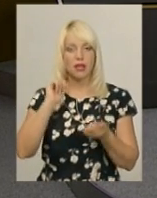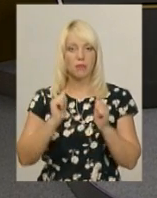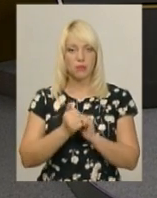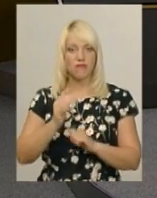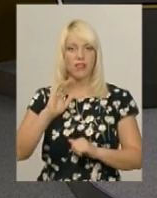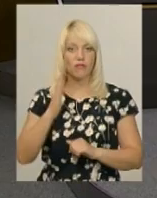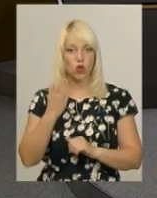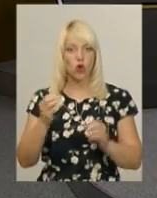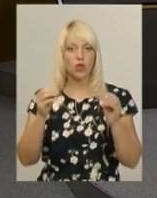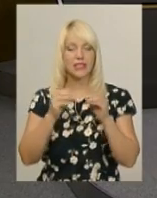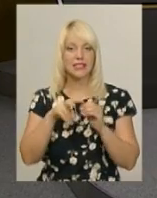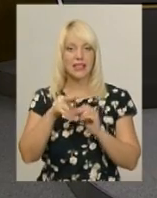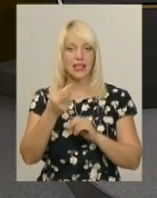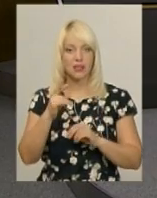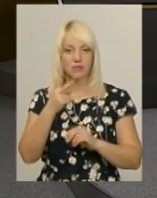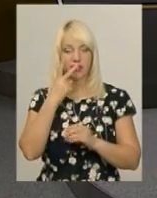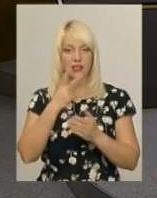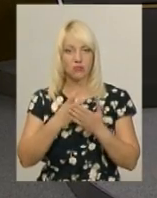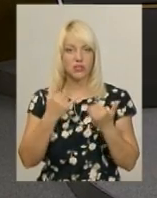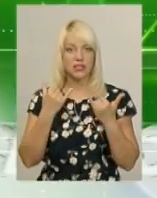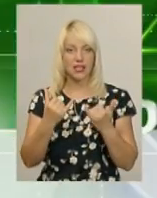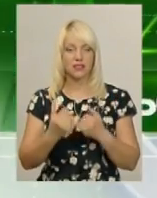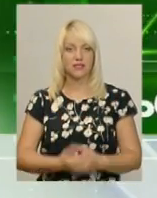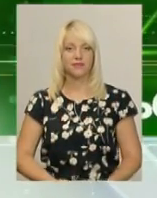нам вівторок, 10 липня? Дивимося у випуску.